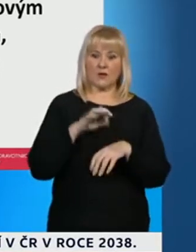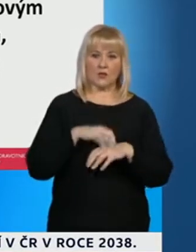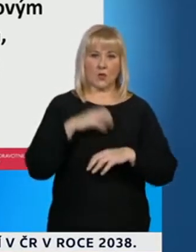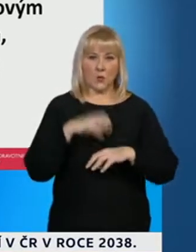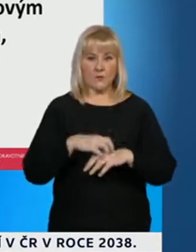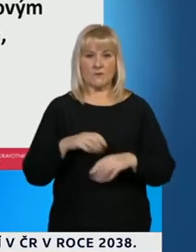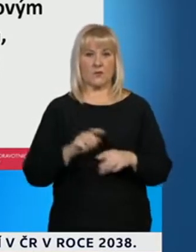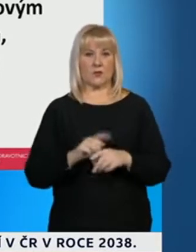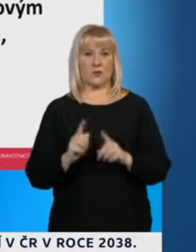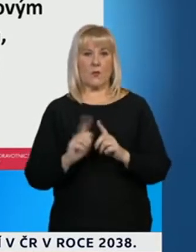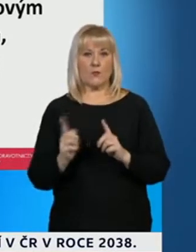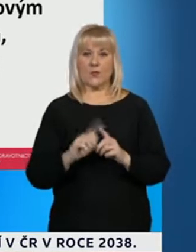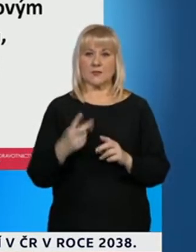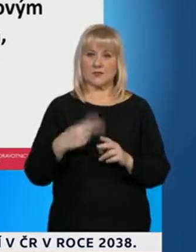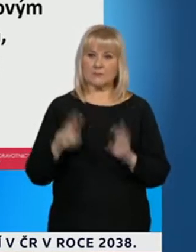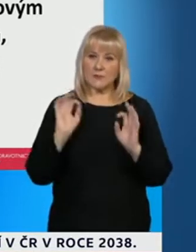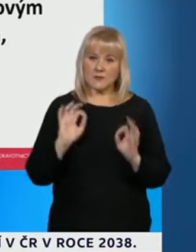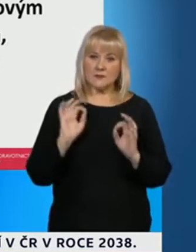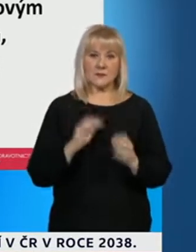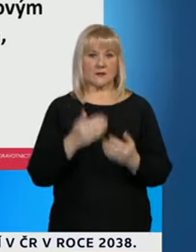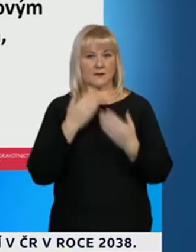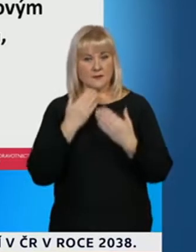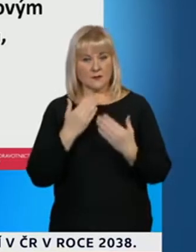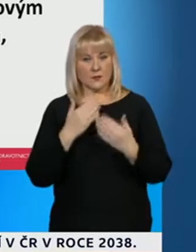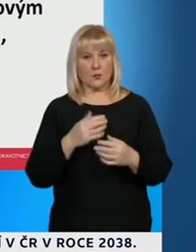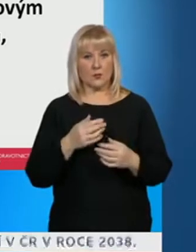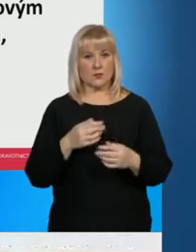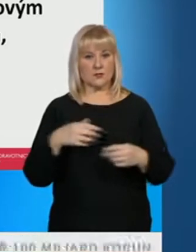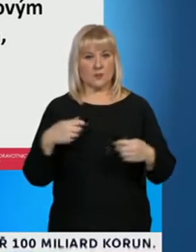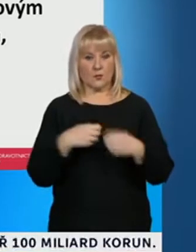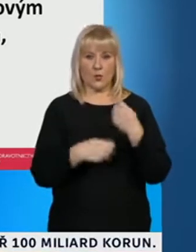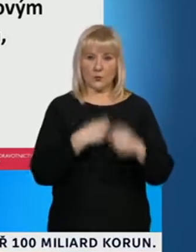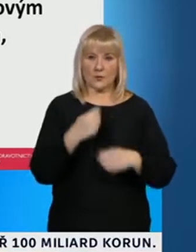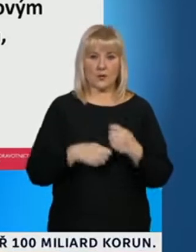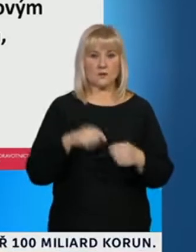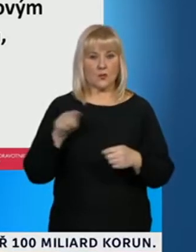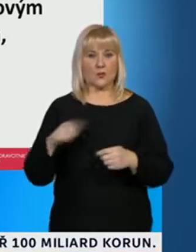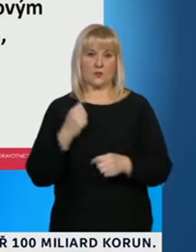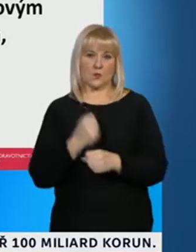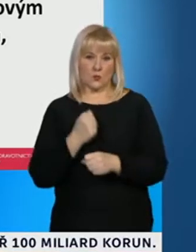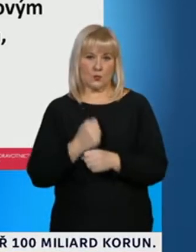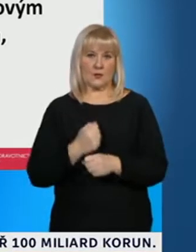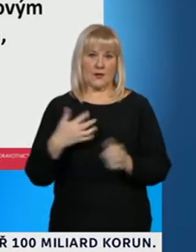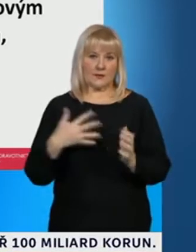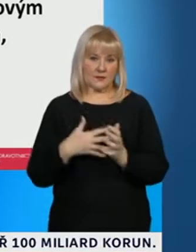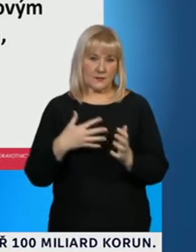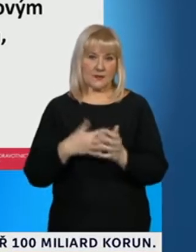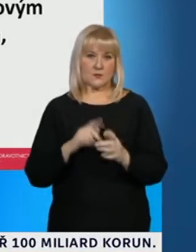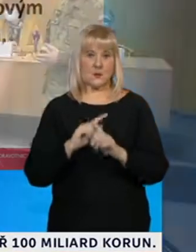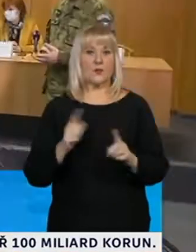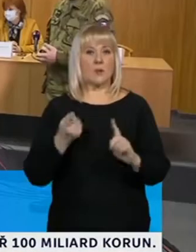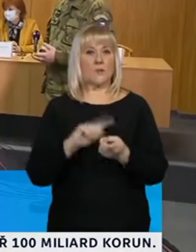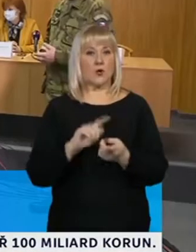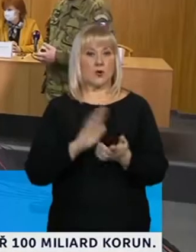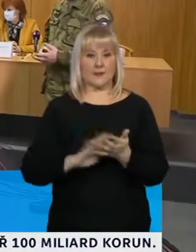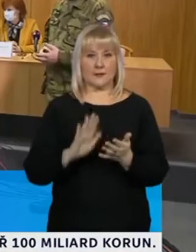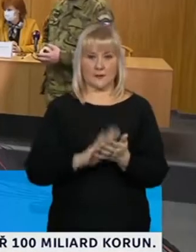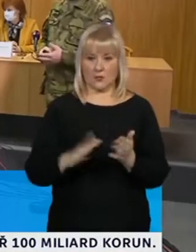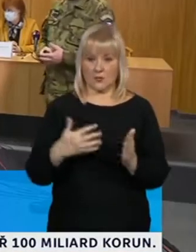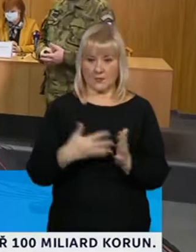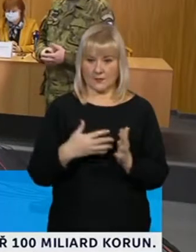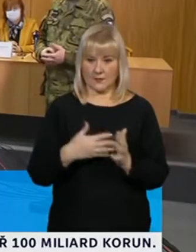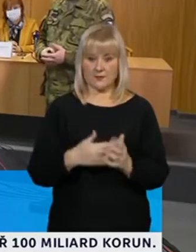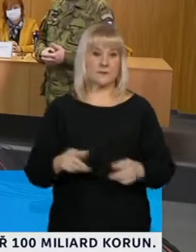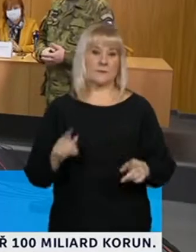ambulantním specialistům, které jsem před chvíli zmínil za součinnost při zabezpečení preventivního testování antigeními testy. Opravdu bych chtěl